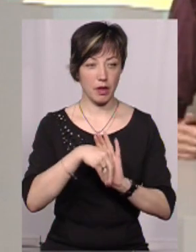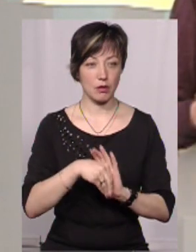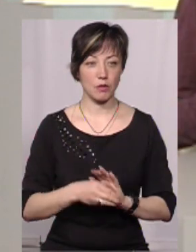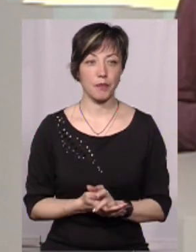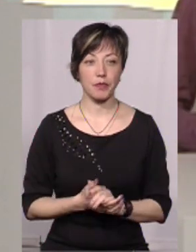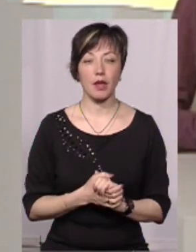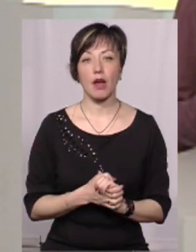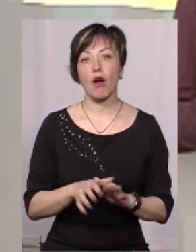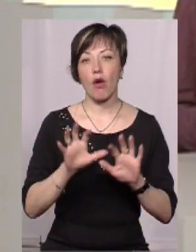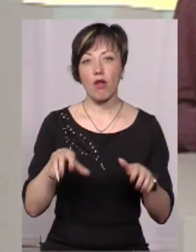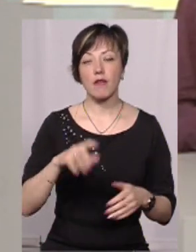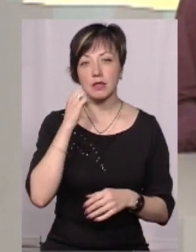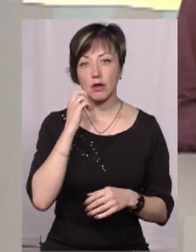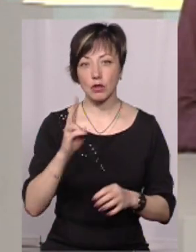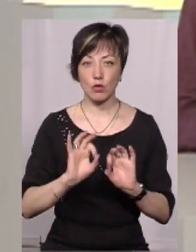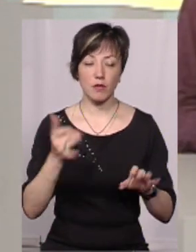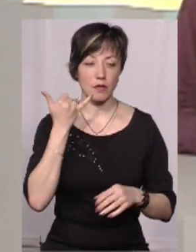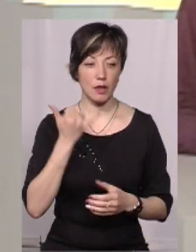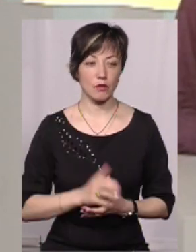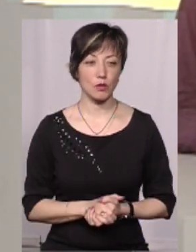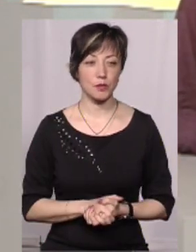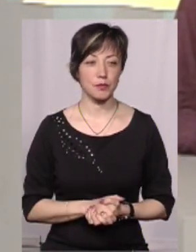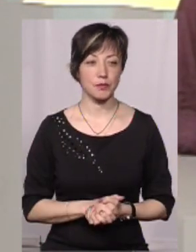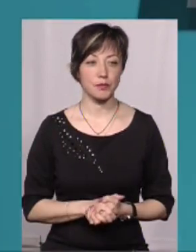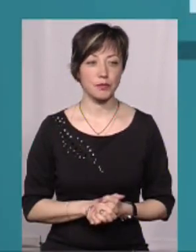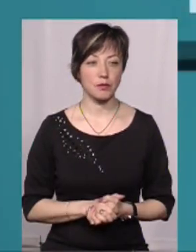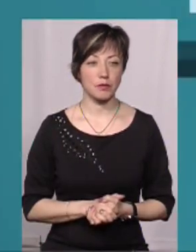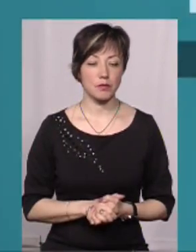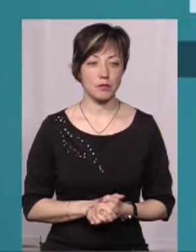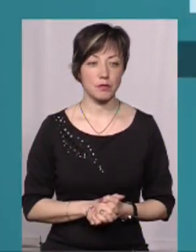приєднуватись. Микола Мельничук розповів телефоном. Слухаємо.